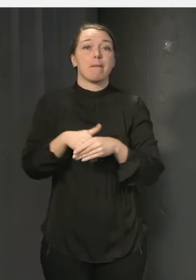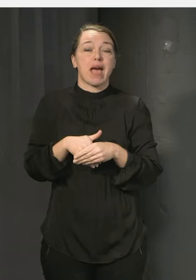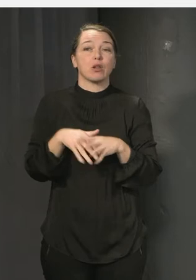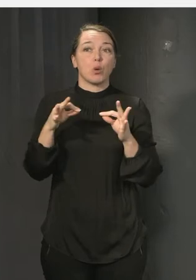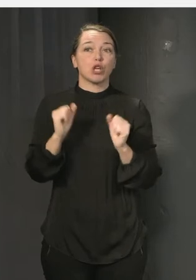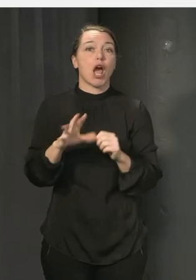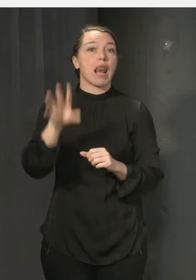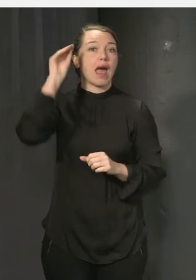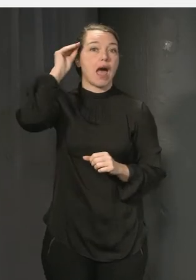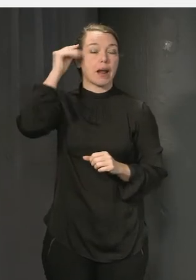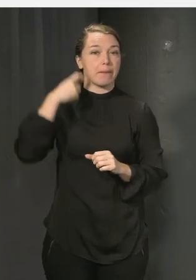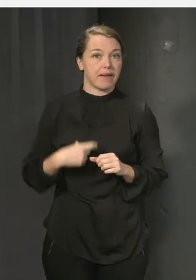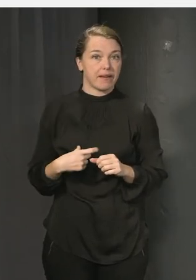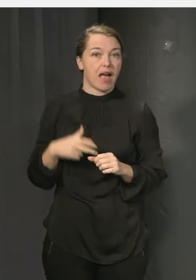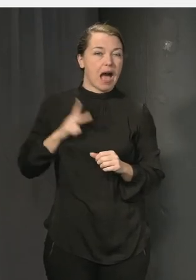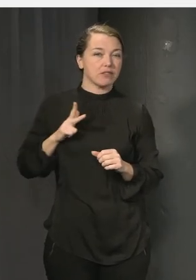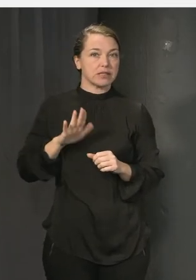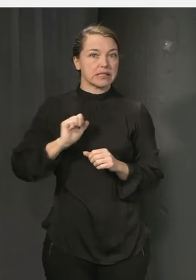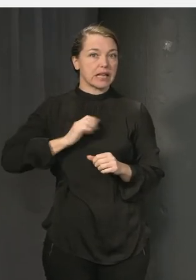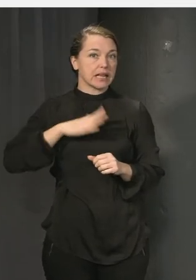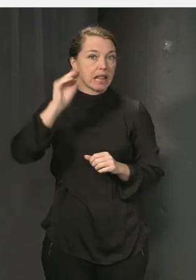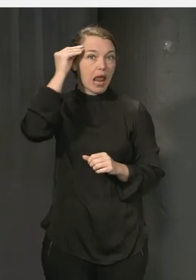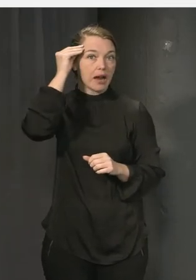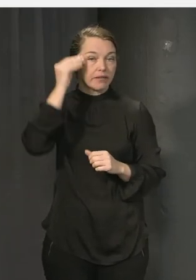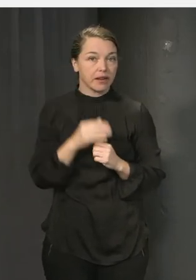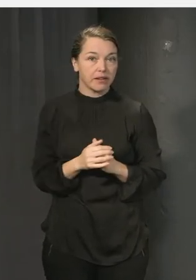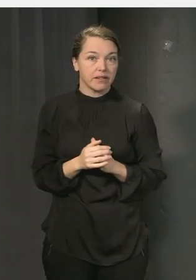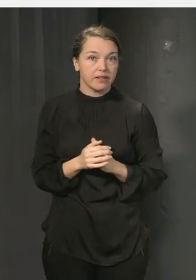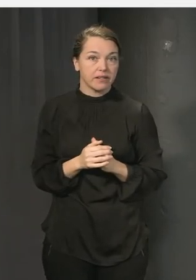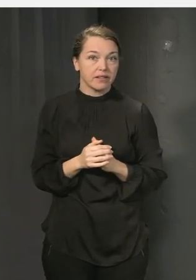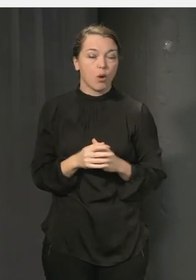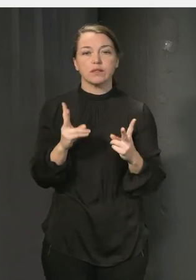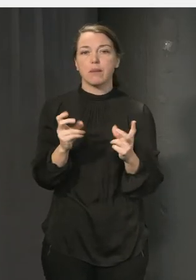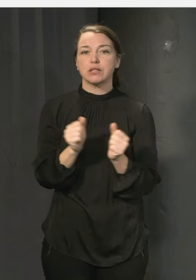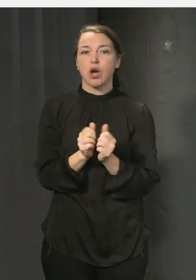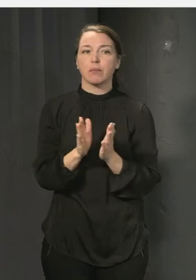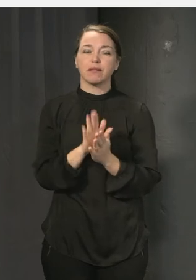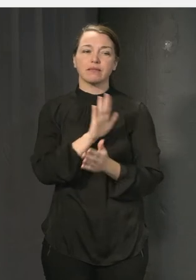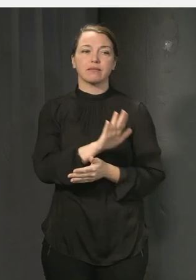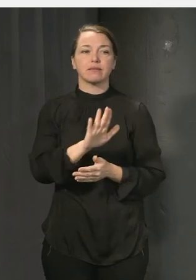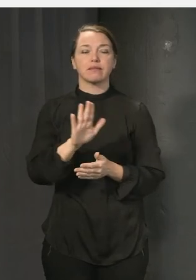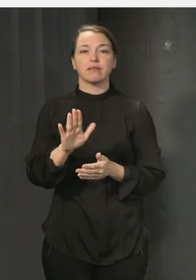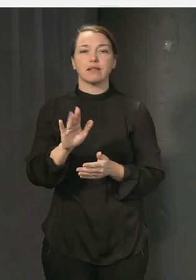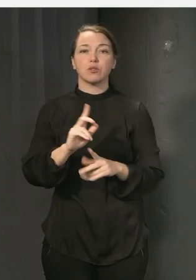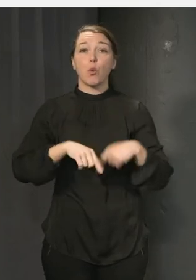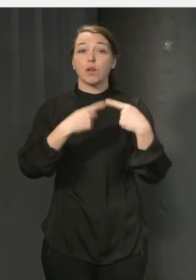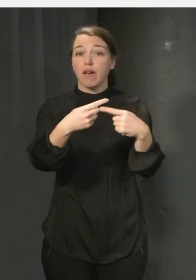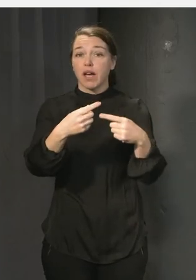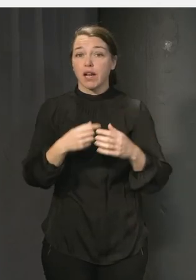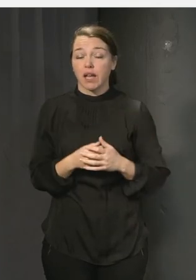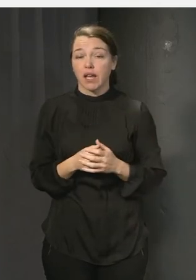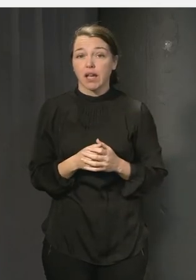Att de tar ett ansvar för sitt eget lärande. Och det är ju likadant när det gäller deras utveckling,